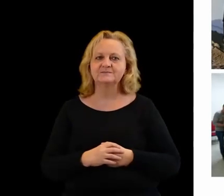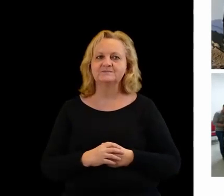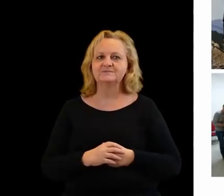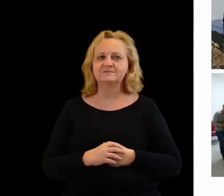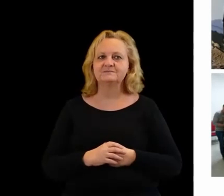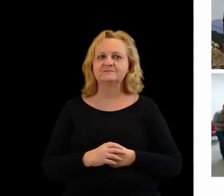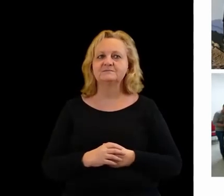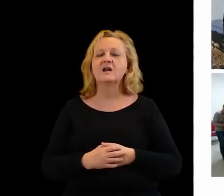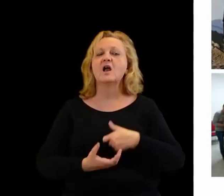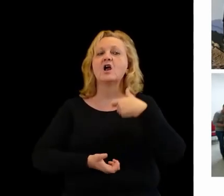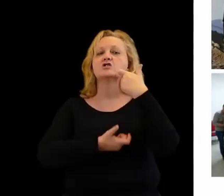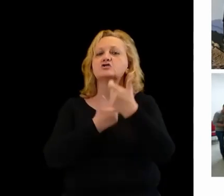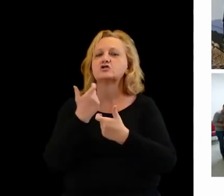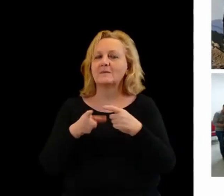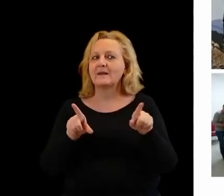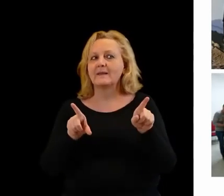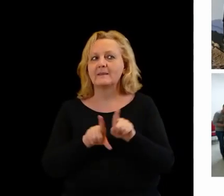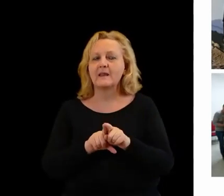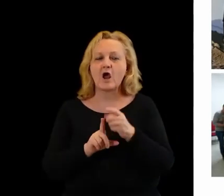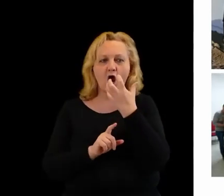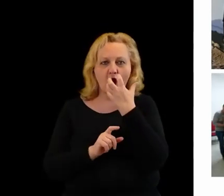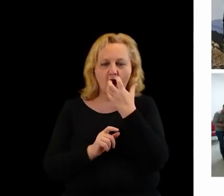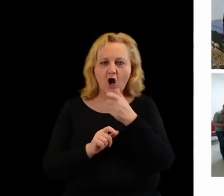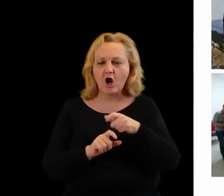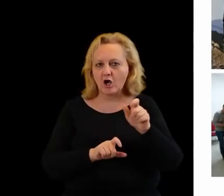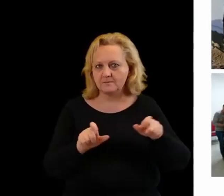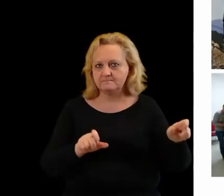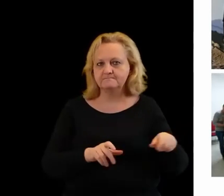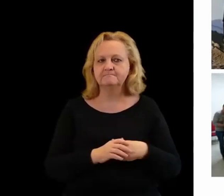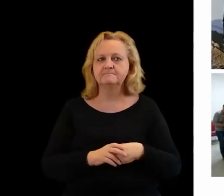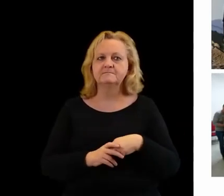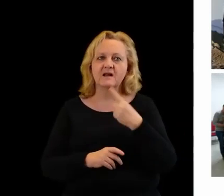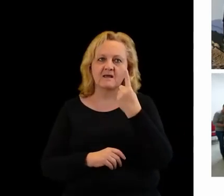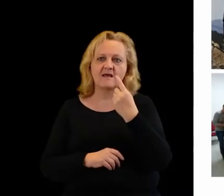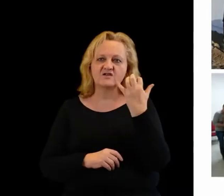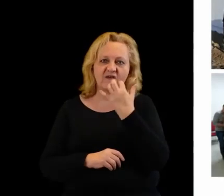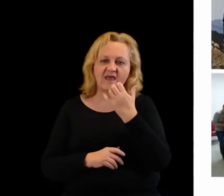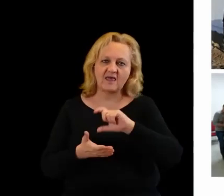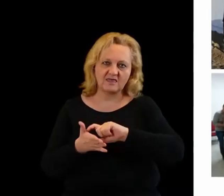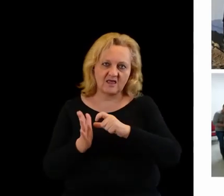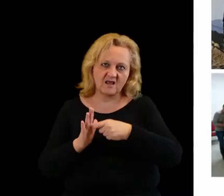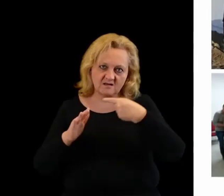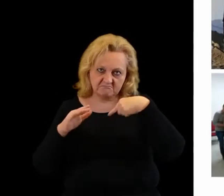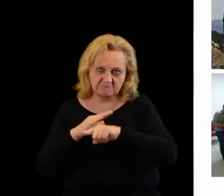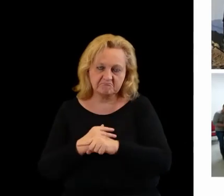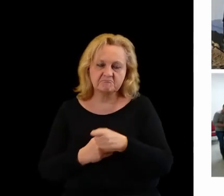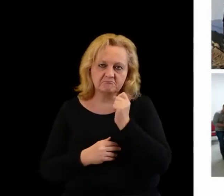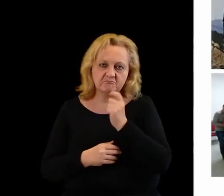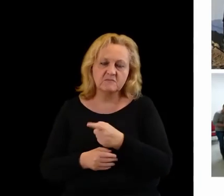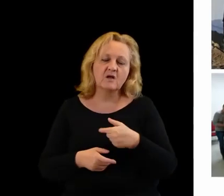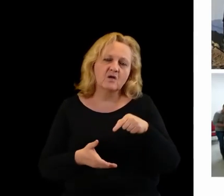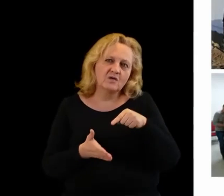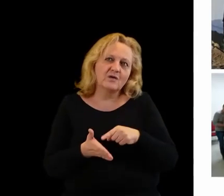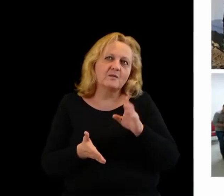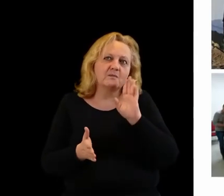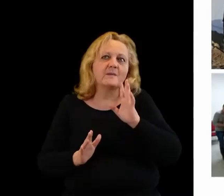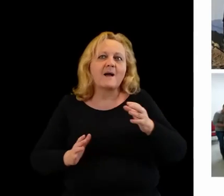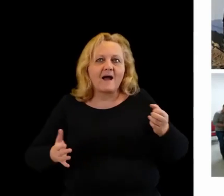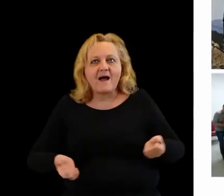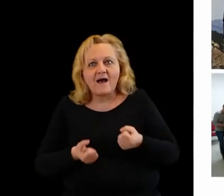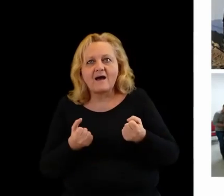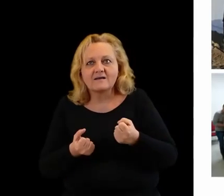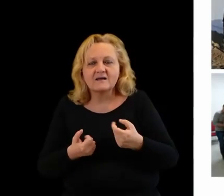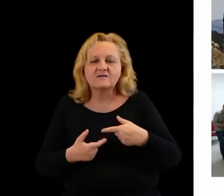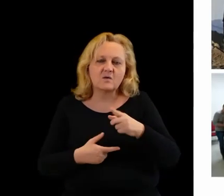Zrobiono też ogrzewanie w jednej ze świetlic. Więc takie aktywizacje,